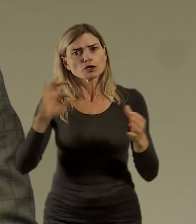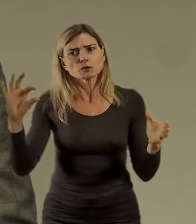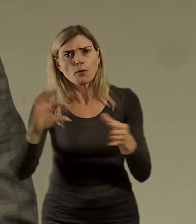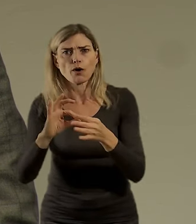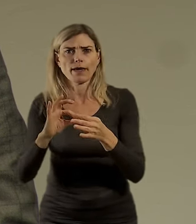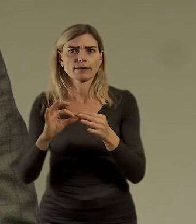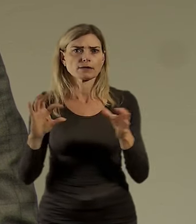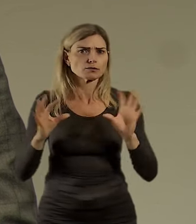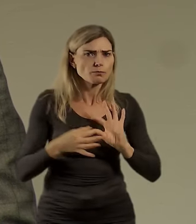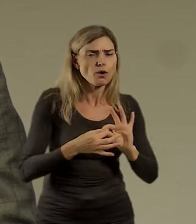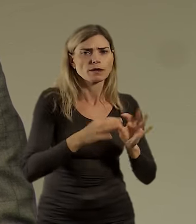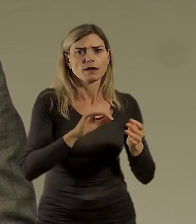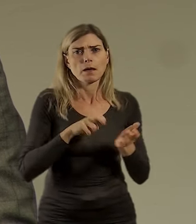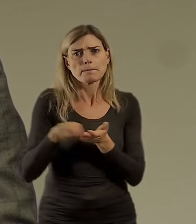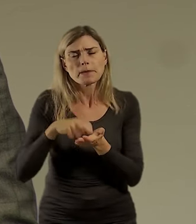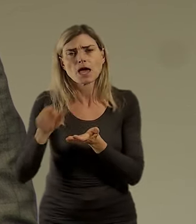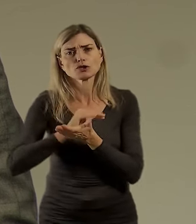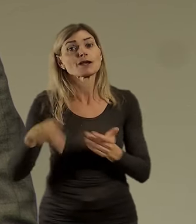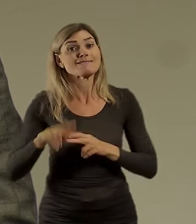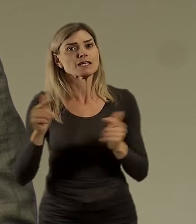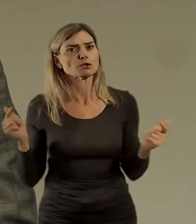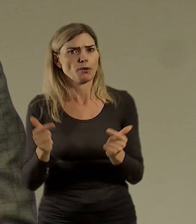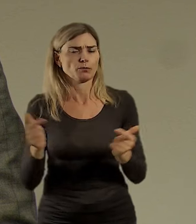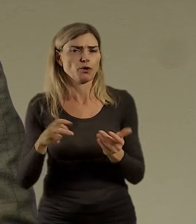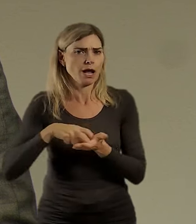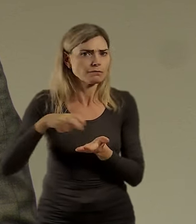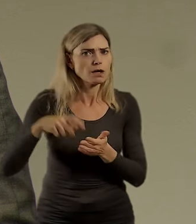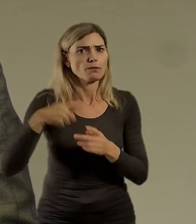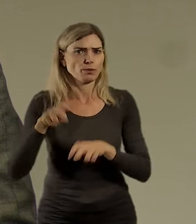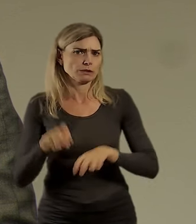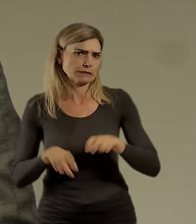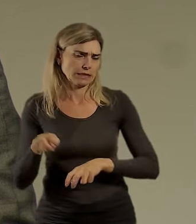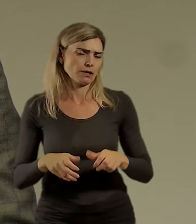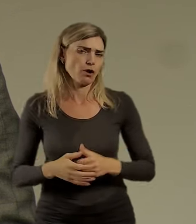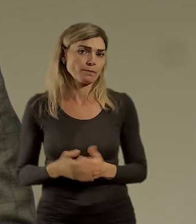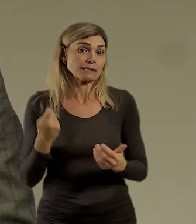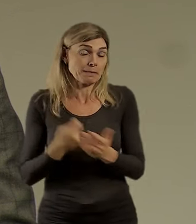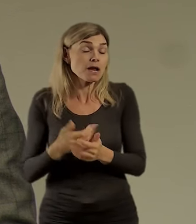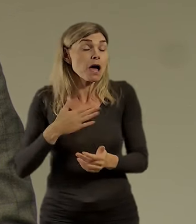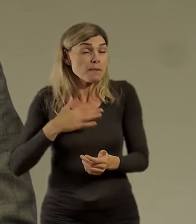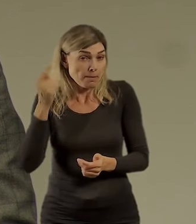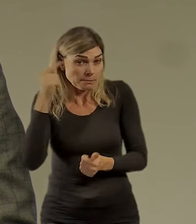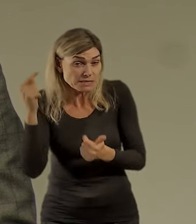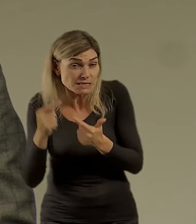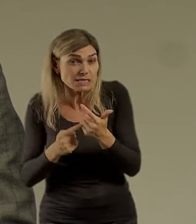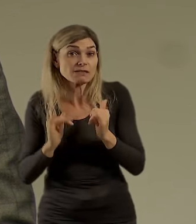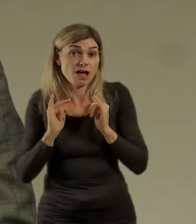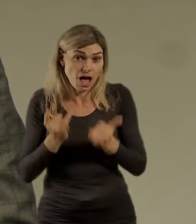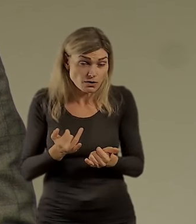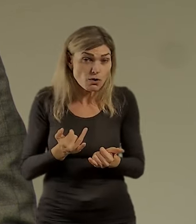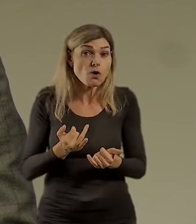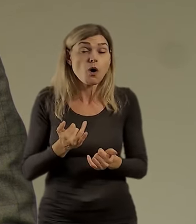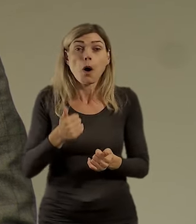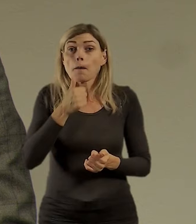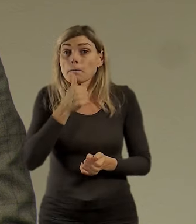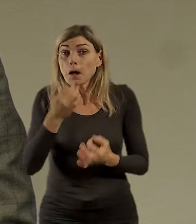pro pěší a cyklisty. To znamená, na těch věcech se dělá jejich hodně,